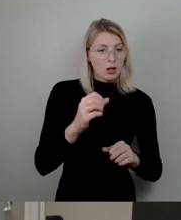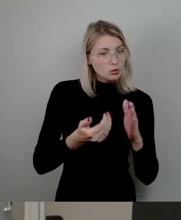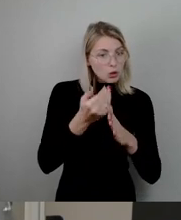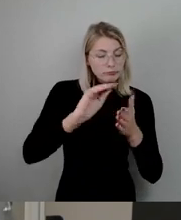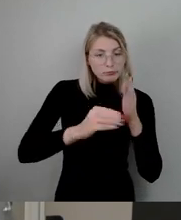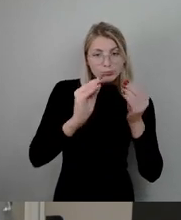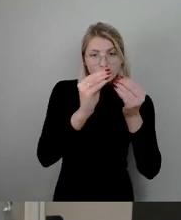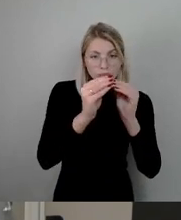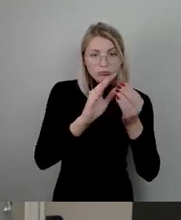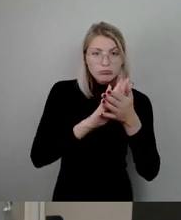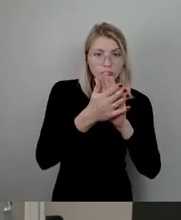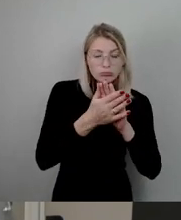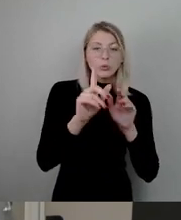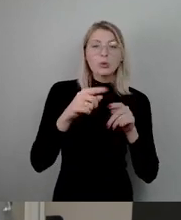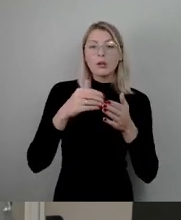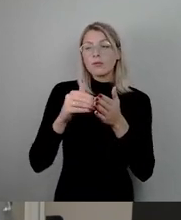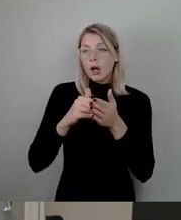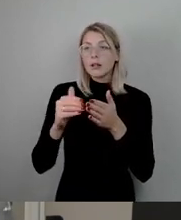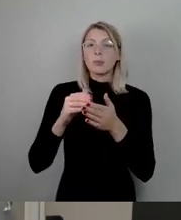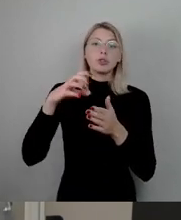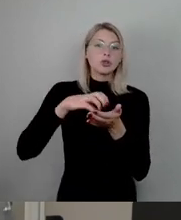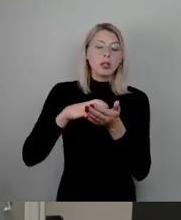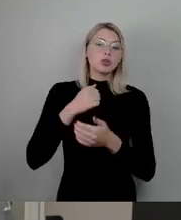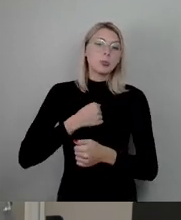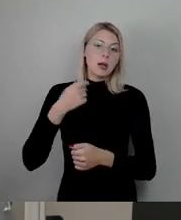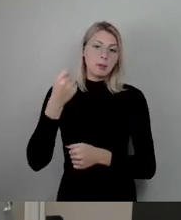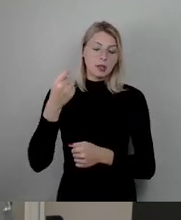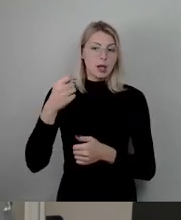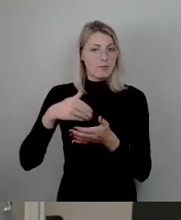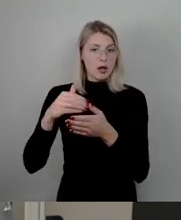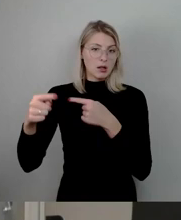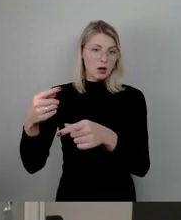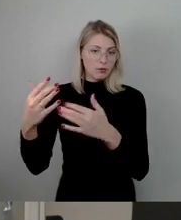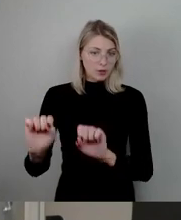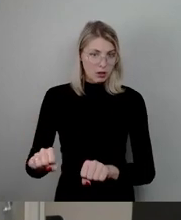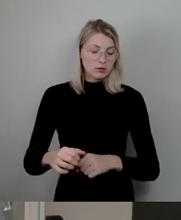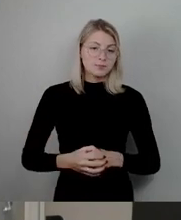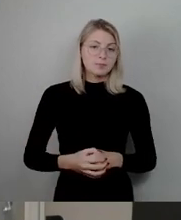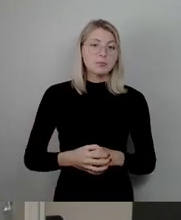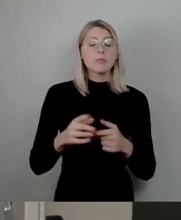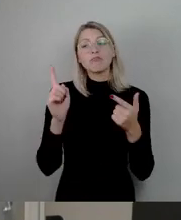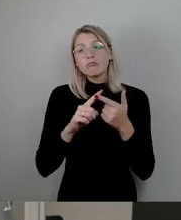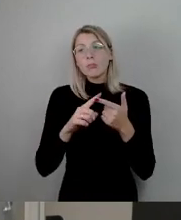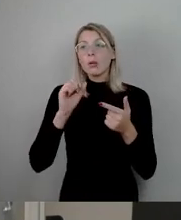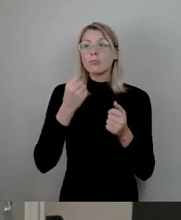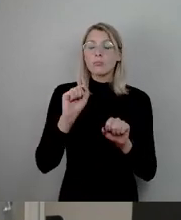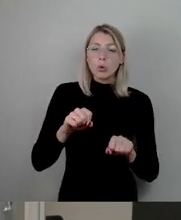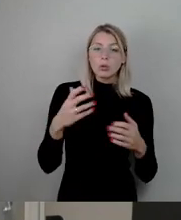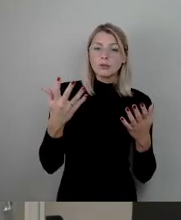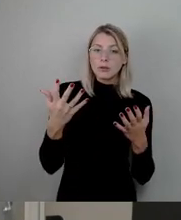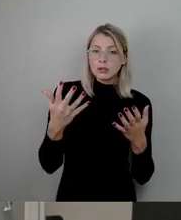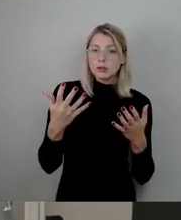durch den städtischen Beterbetrieb. Eine andere Möglichkeit wäre es auch, das Bad in das